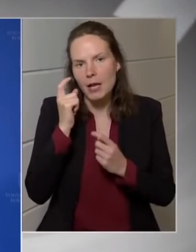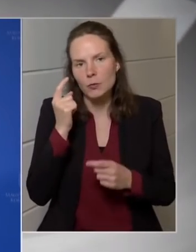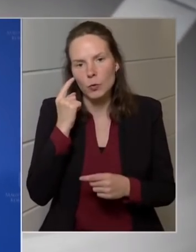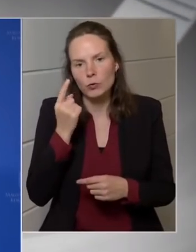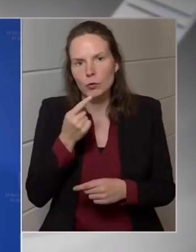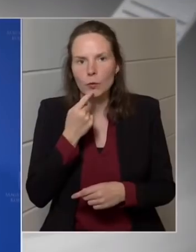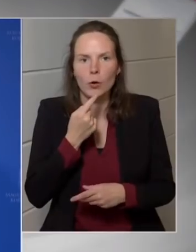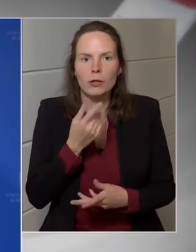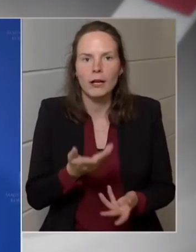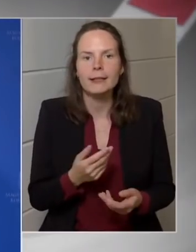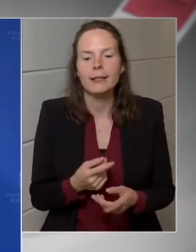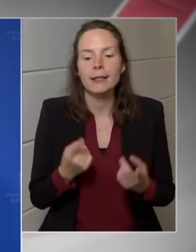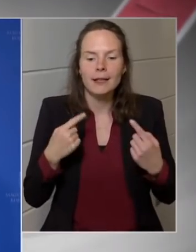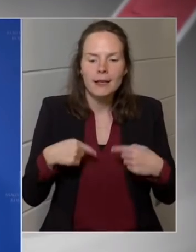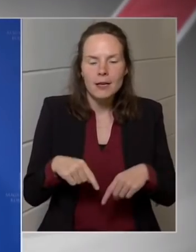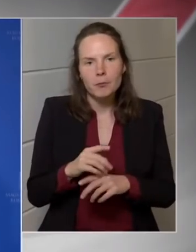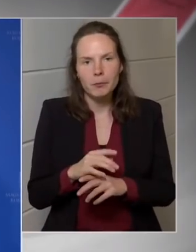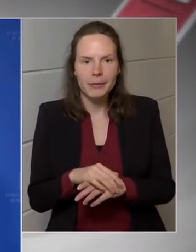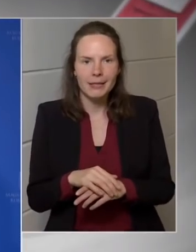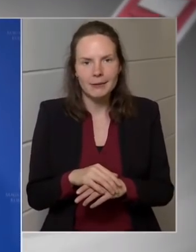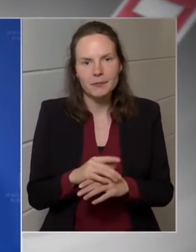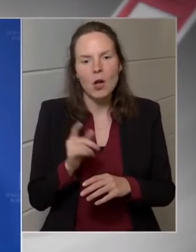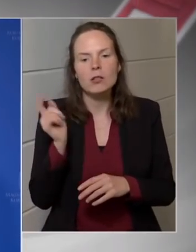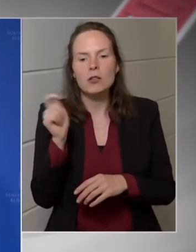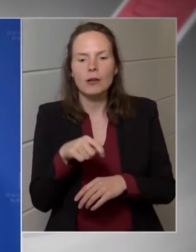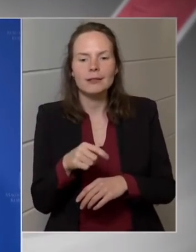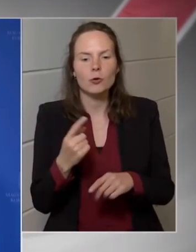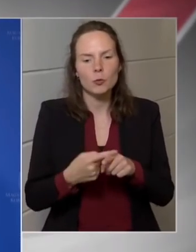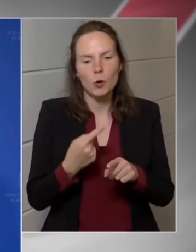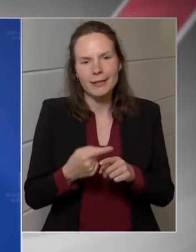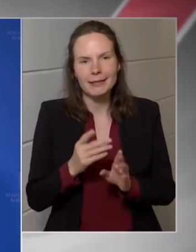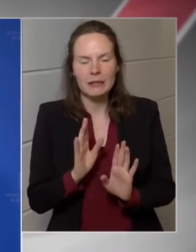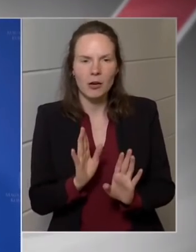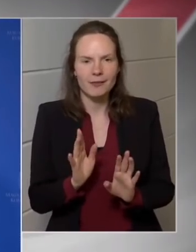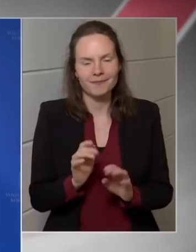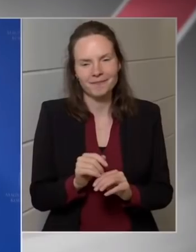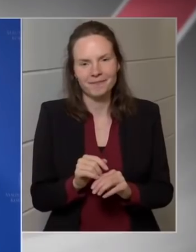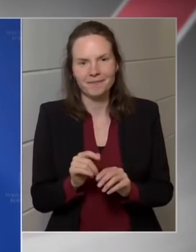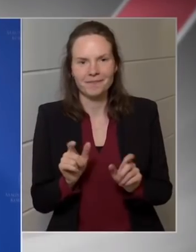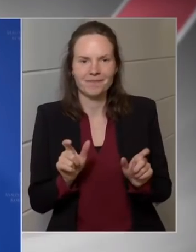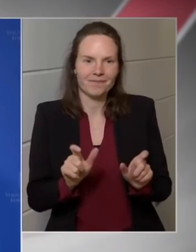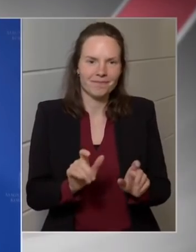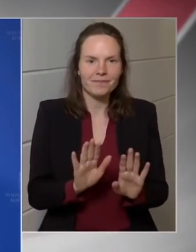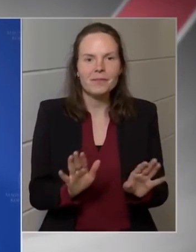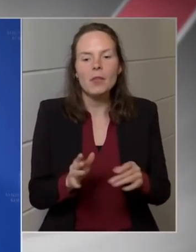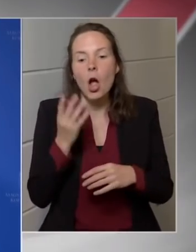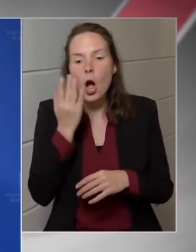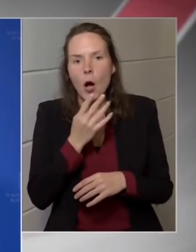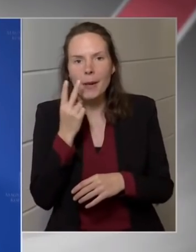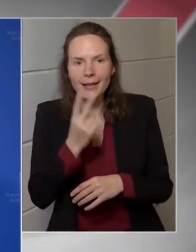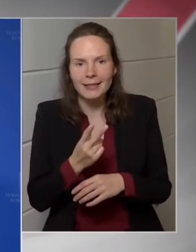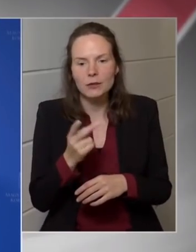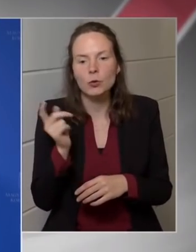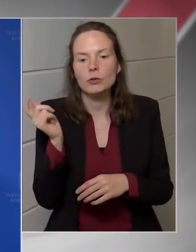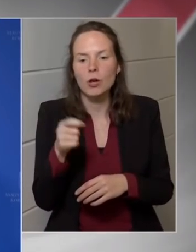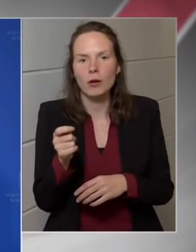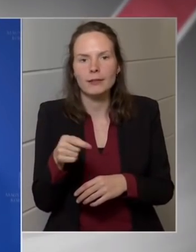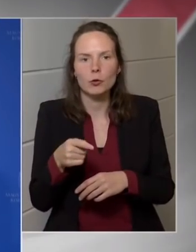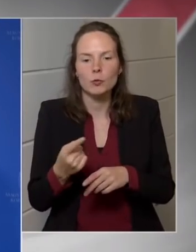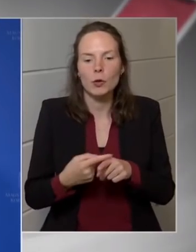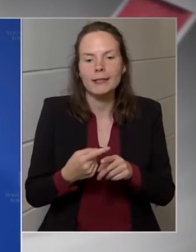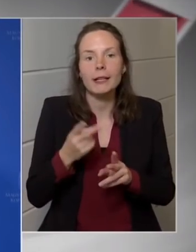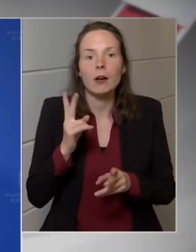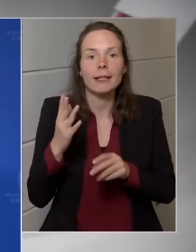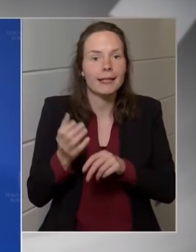ponta. Tehát nem tudom, hogy a bizottság elnökének, vagy a tanácselnökének kell lehinnunk. Én a magyar álláspontot tudom elmondani. Mi